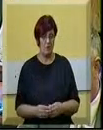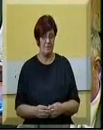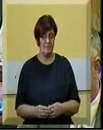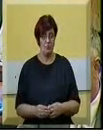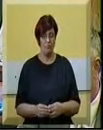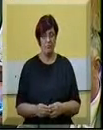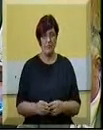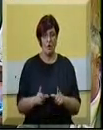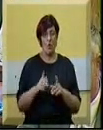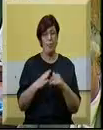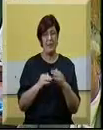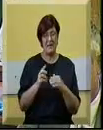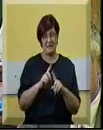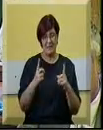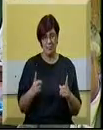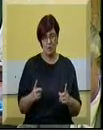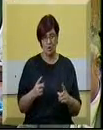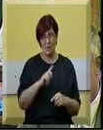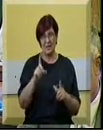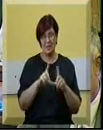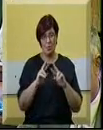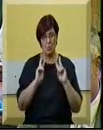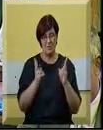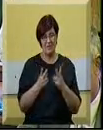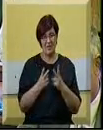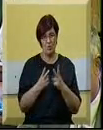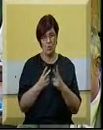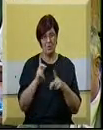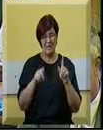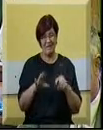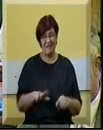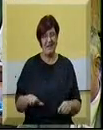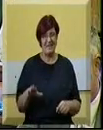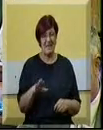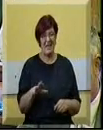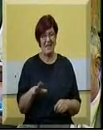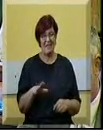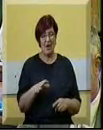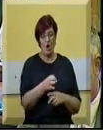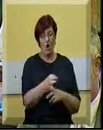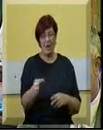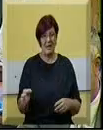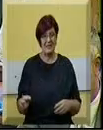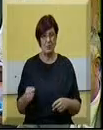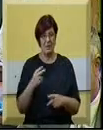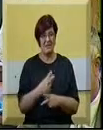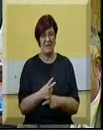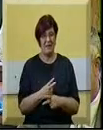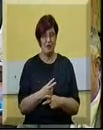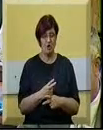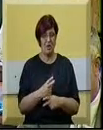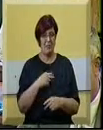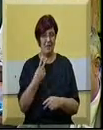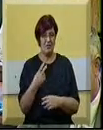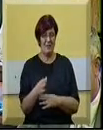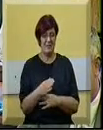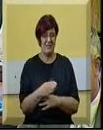U praksi ne postoji nigde u svetu da neka regija, lokalna samuprava, država, ima